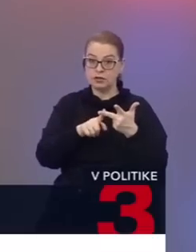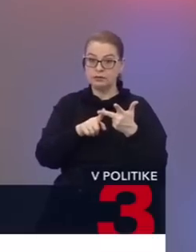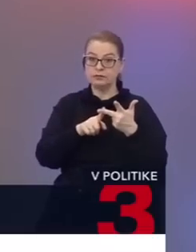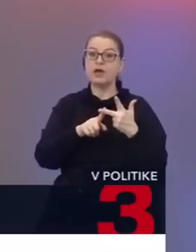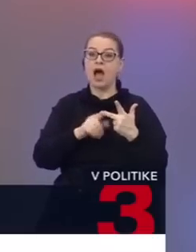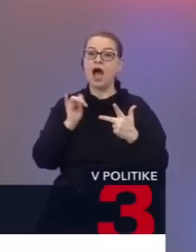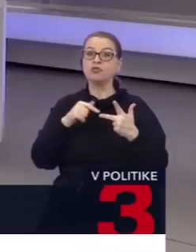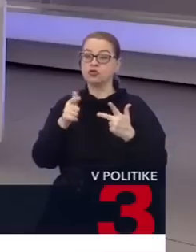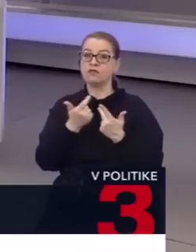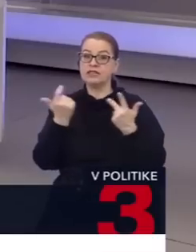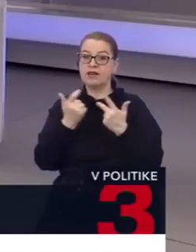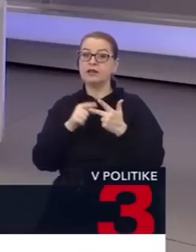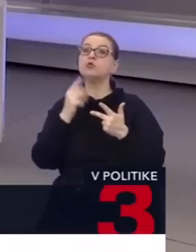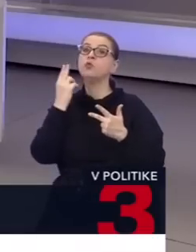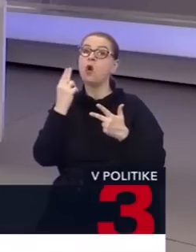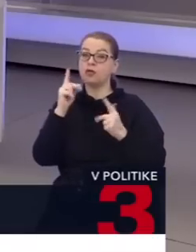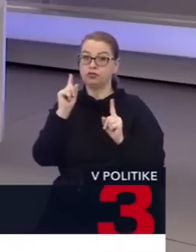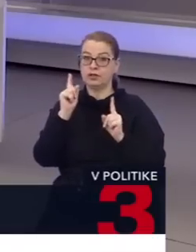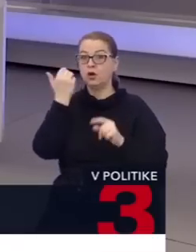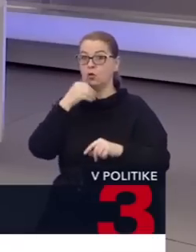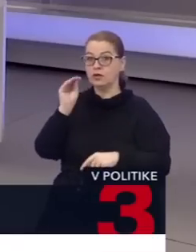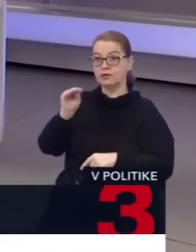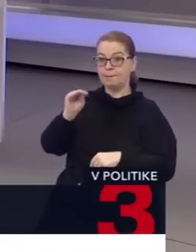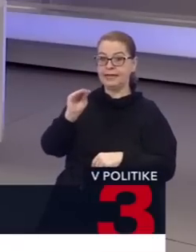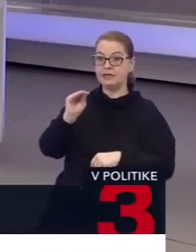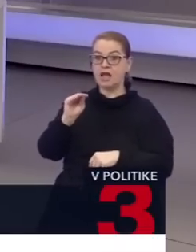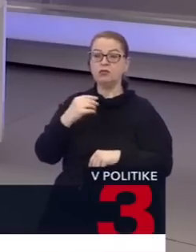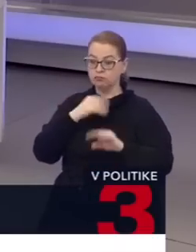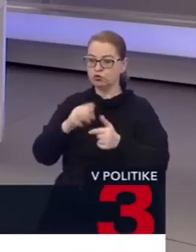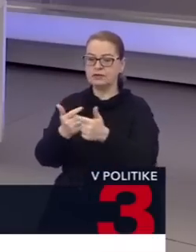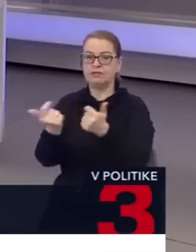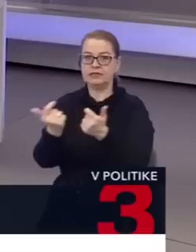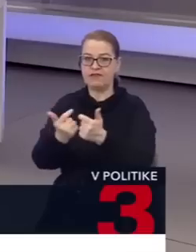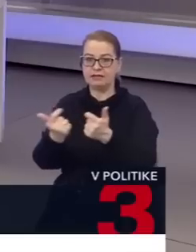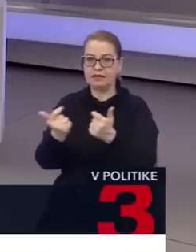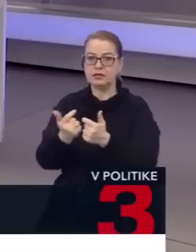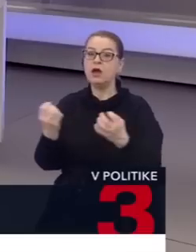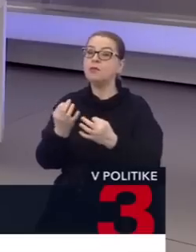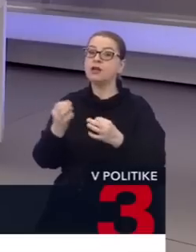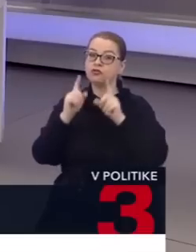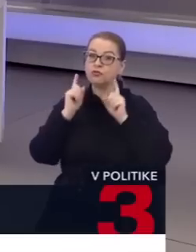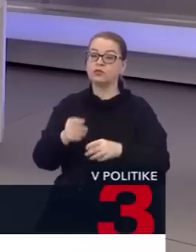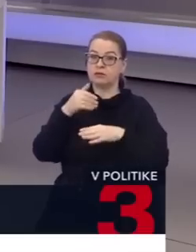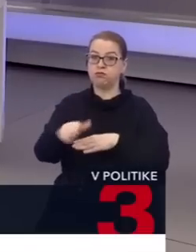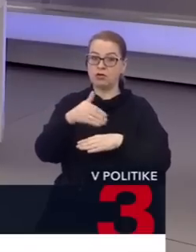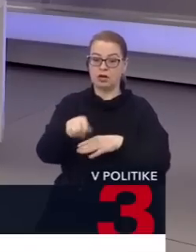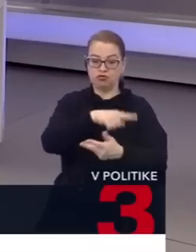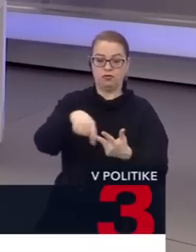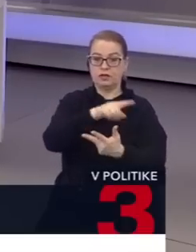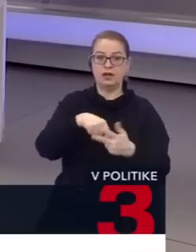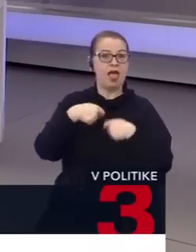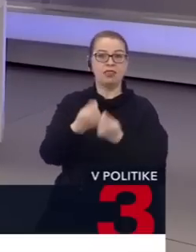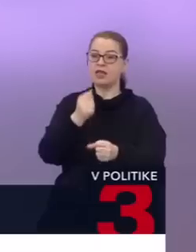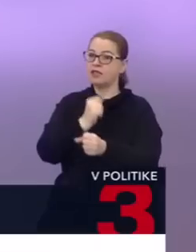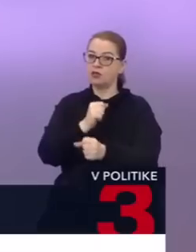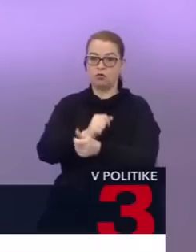vysvetlím, pretože to je veľmi dôležité. Áno, ľudia sa na to pýtajú a potrebujeme im vysvetliť, prečo musí pokračovať na tomto pôdorise a nedá sa tam robiť